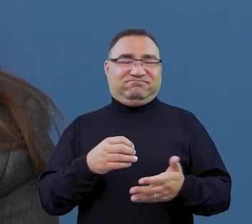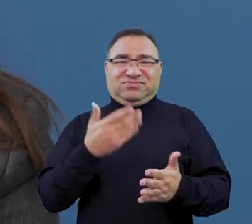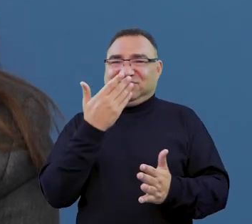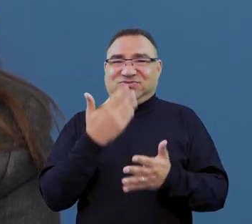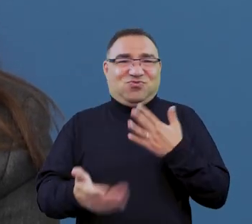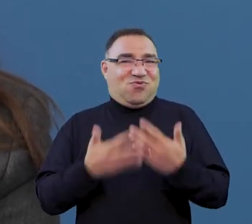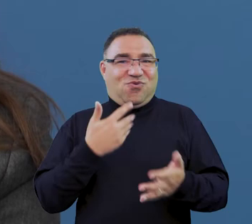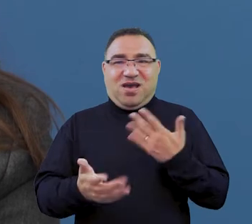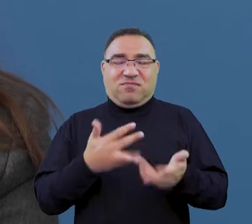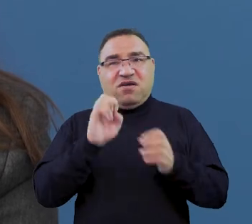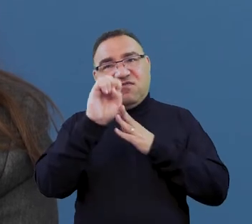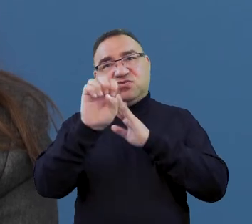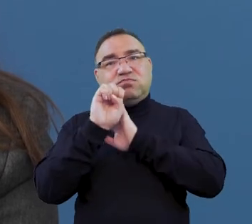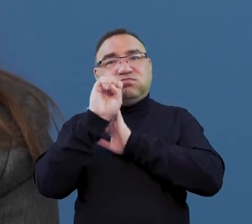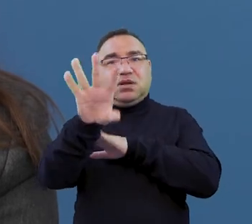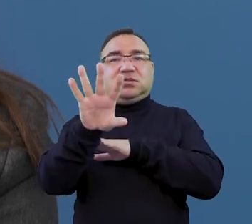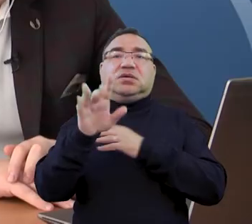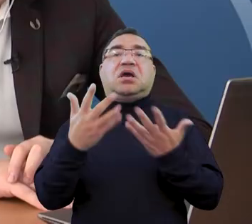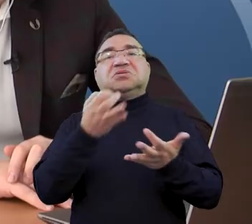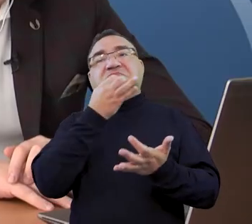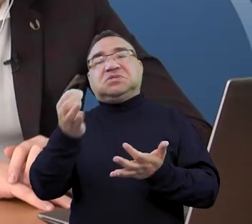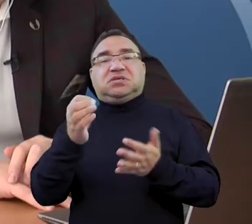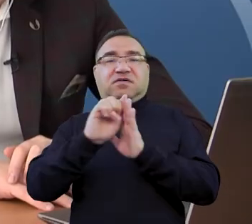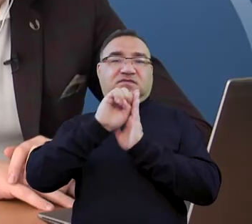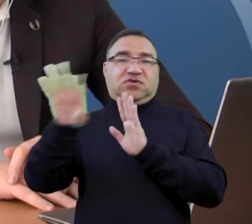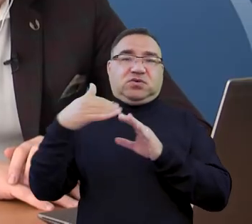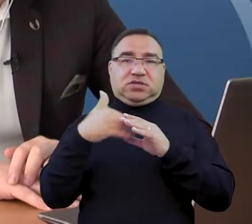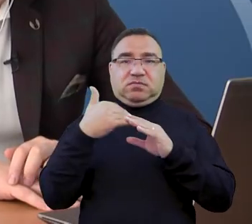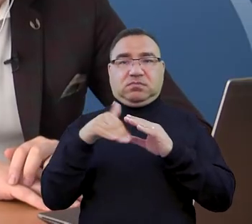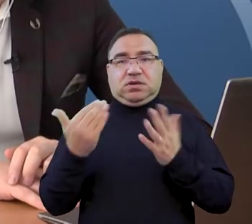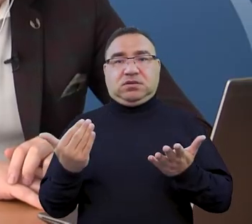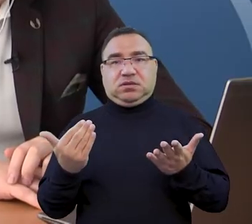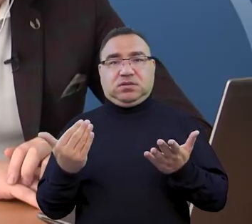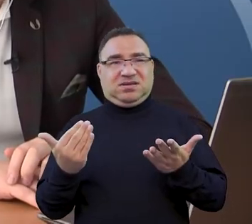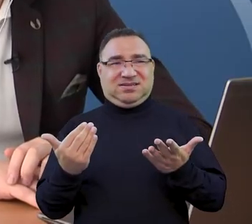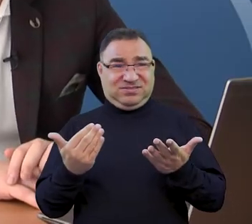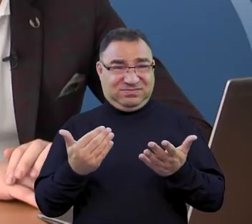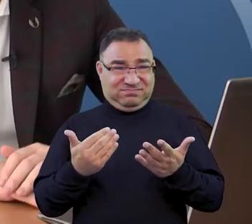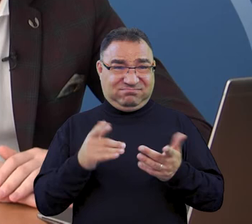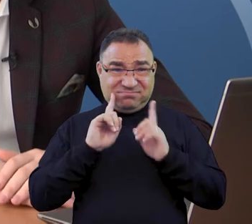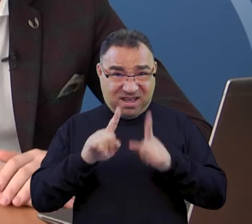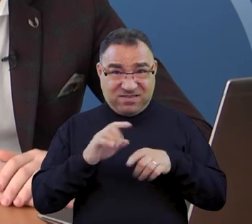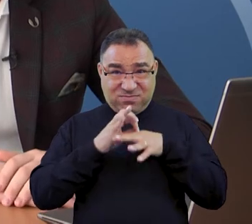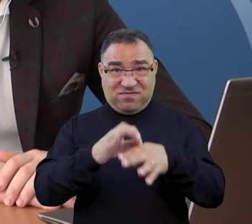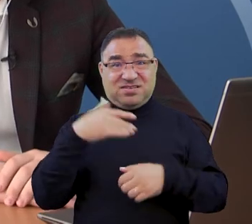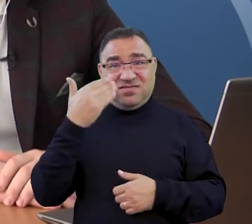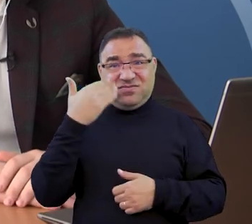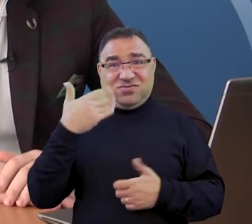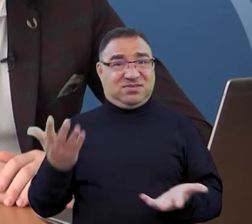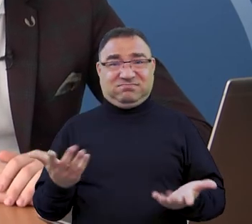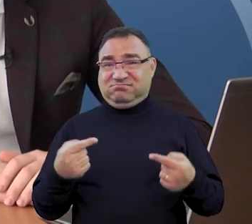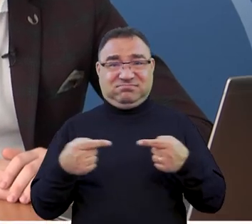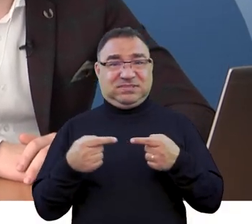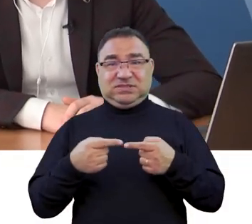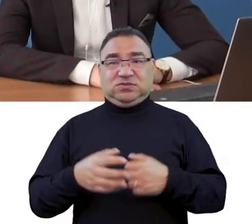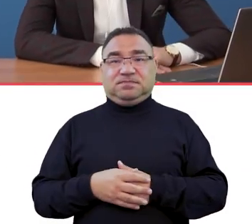wysyłał nam prezentację i pisał, że jeżeli mamy pytanie, to możemy napisać do niego maila, a chyba nie na tym polega prowadzenie zajęć. To są cytaty z pytań.